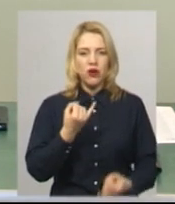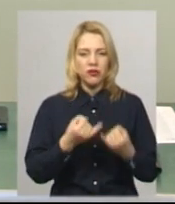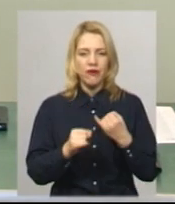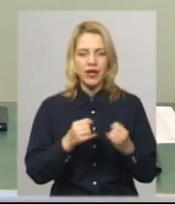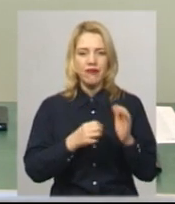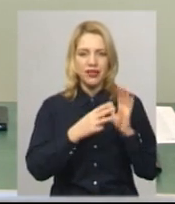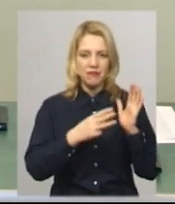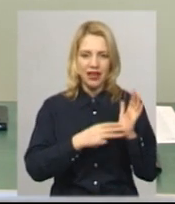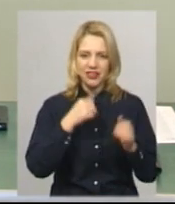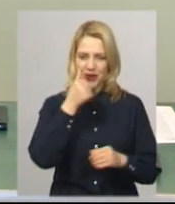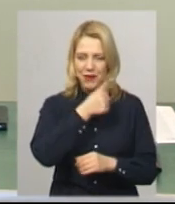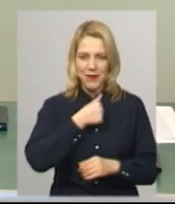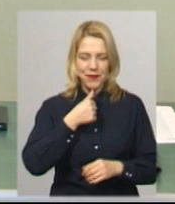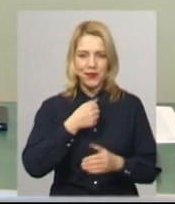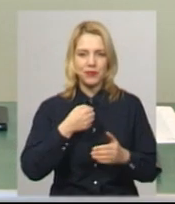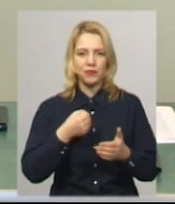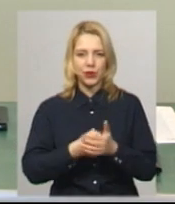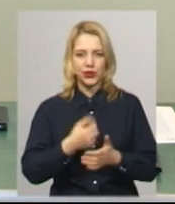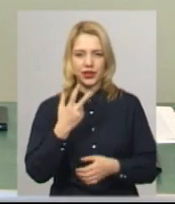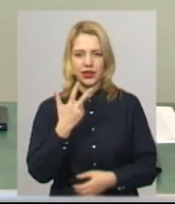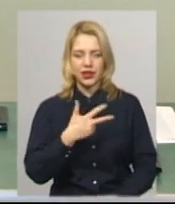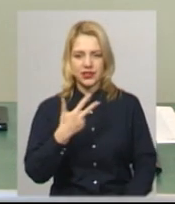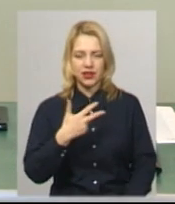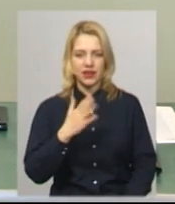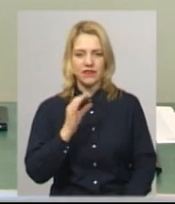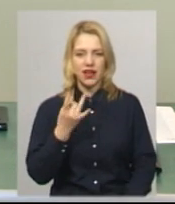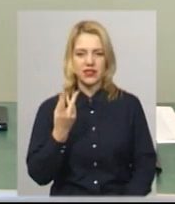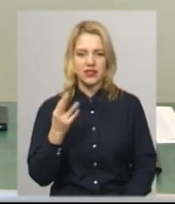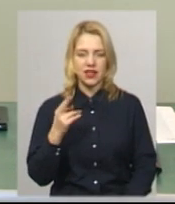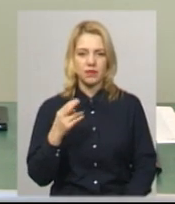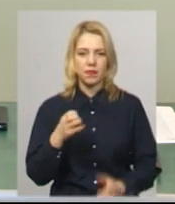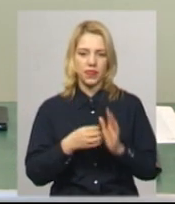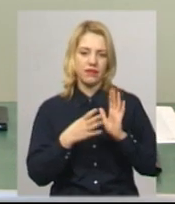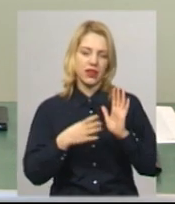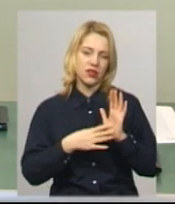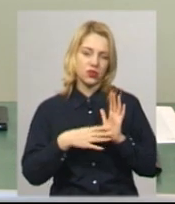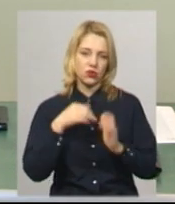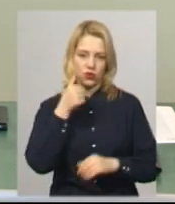2018 року по 30 вересня 2019 року.